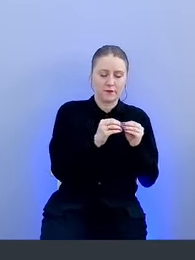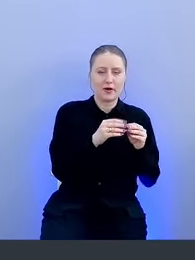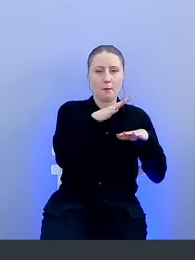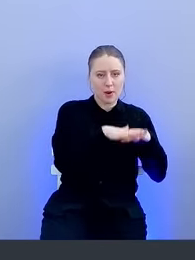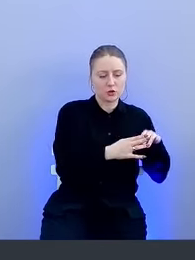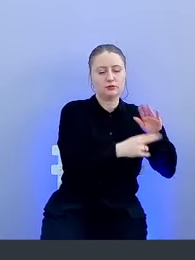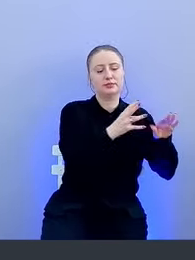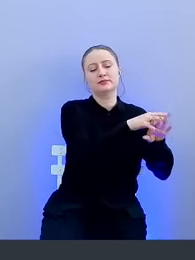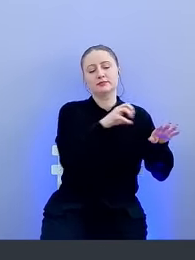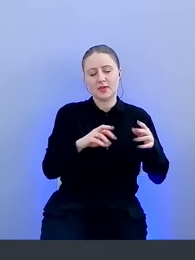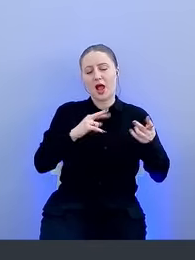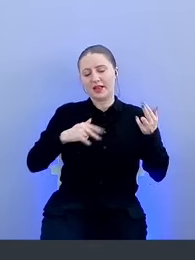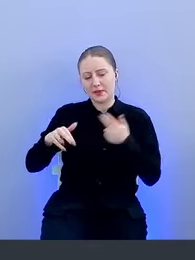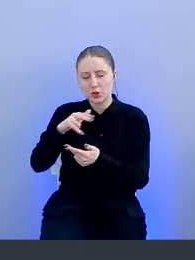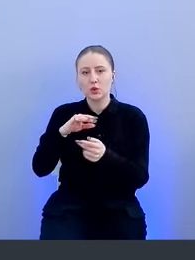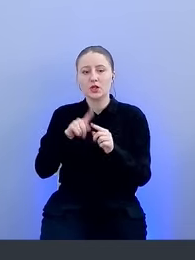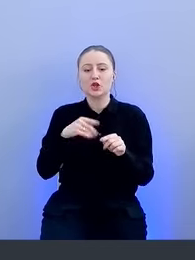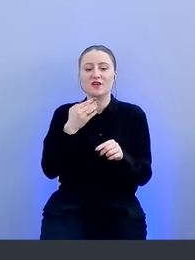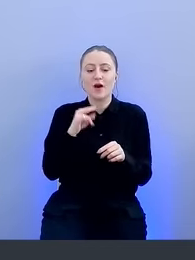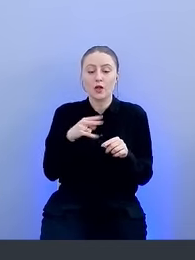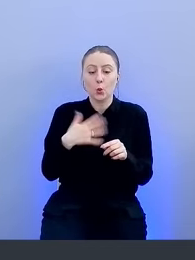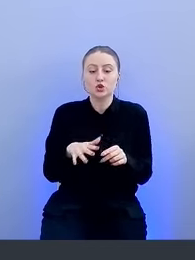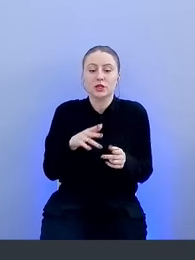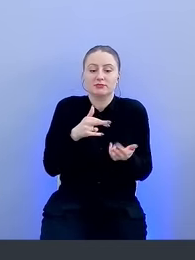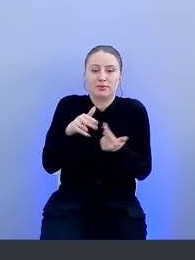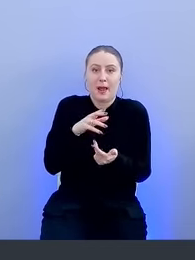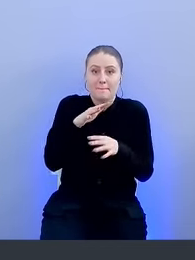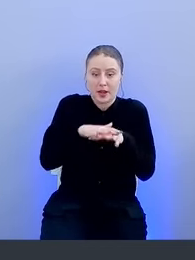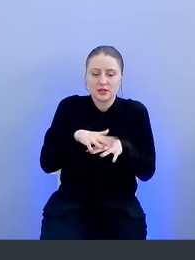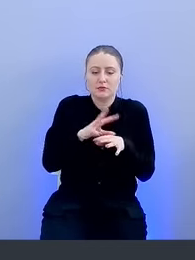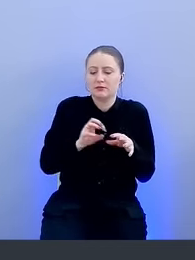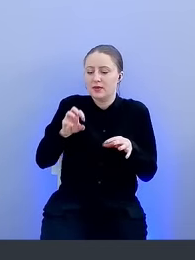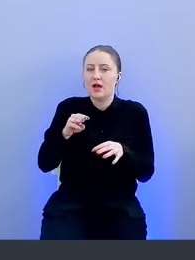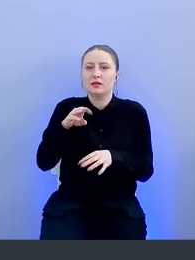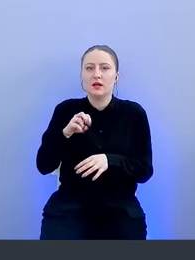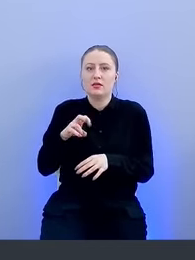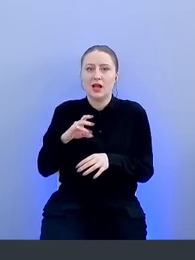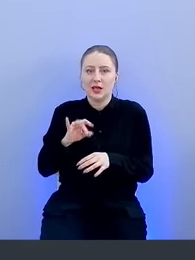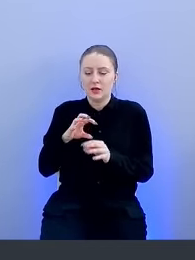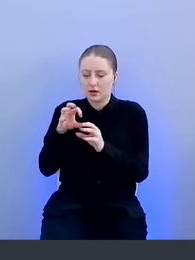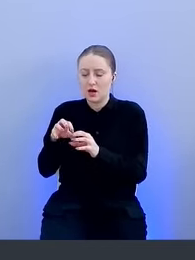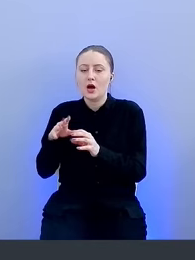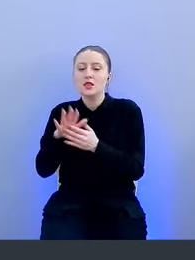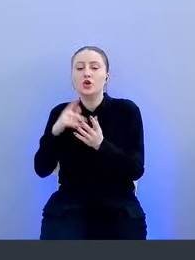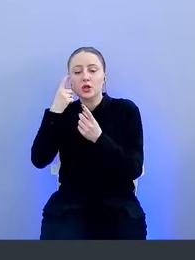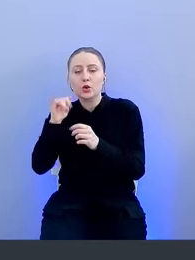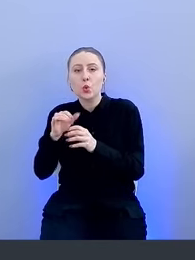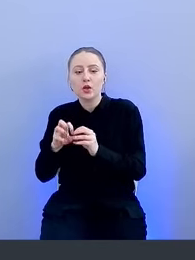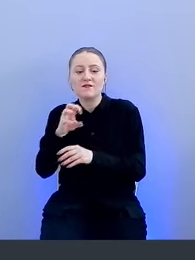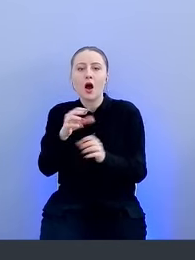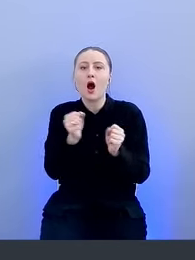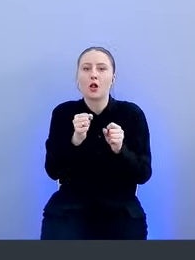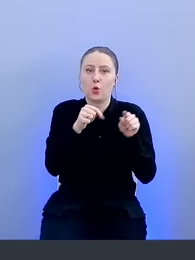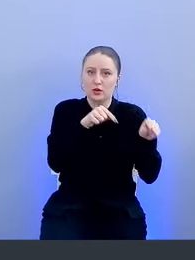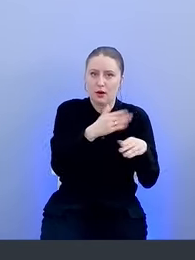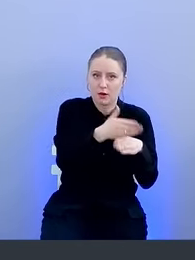адаптирует базу, затем заливает файлик с адаптированной базой в Тоннелир. Данные попадают в холодное хранилище. Валидная часть